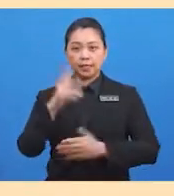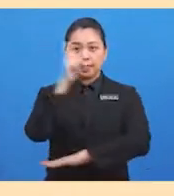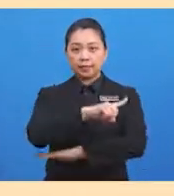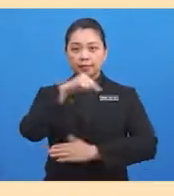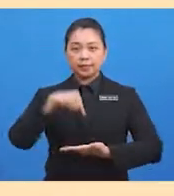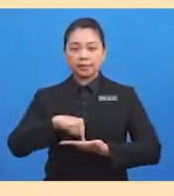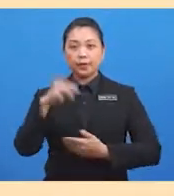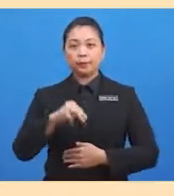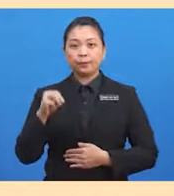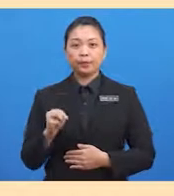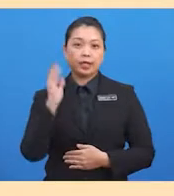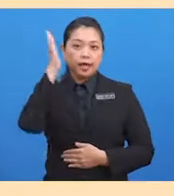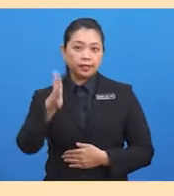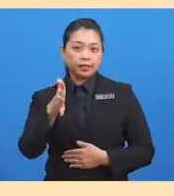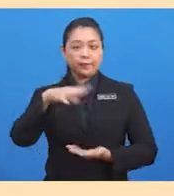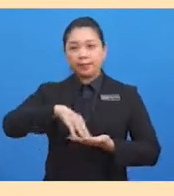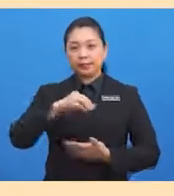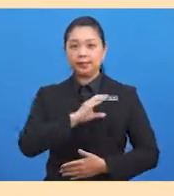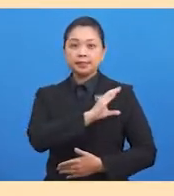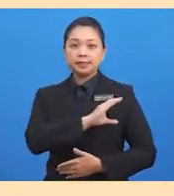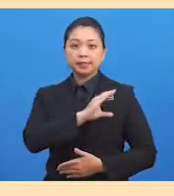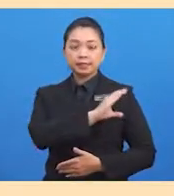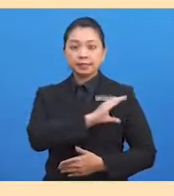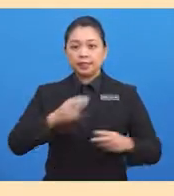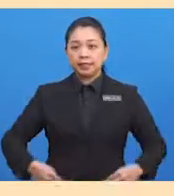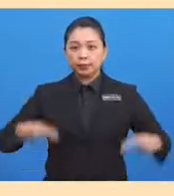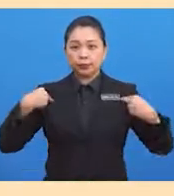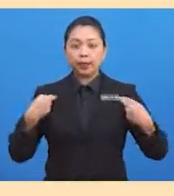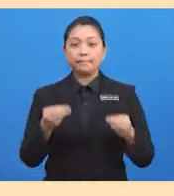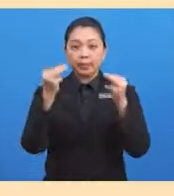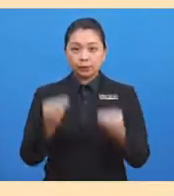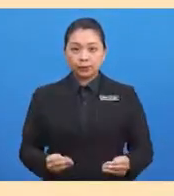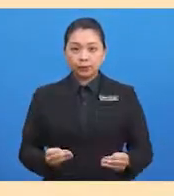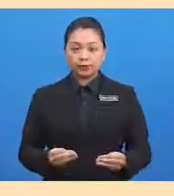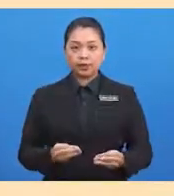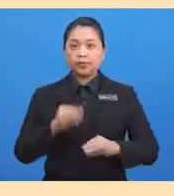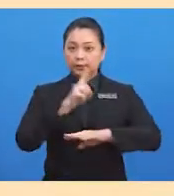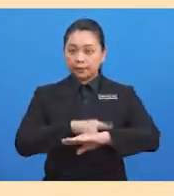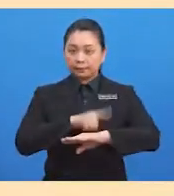-murid akan belajar tentang ciri-ciri kehidupan manusia Zaman Prasejarah.